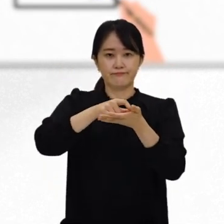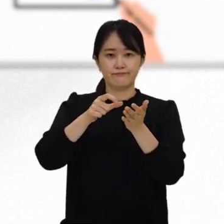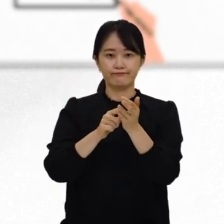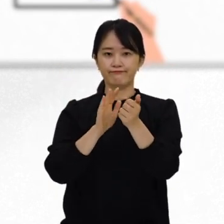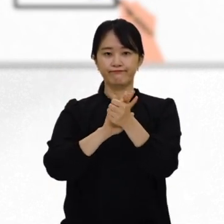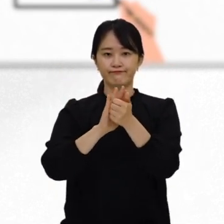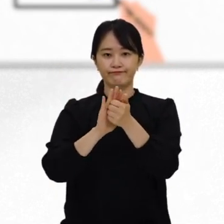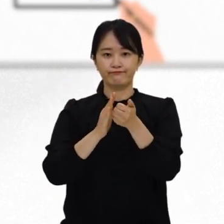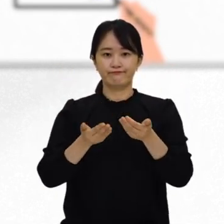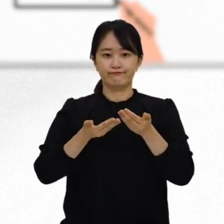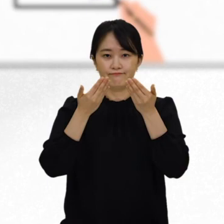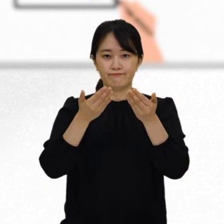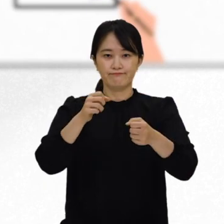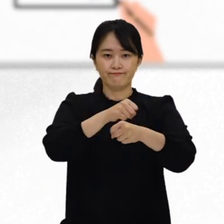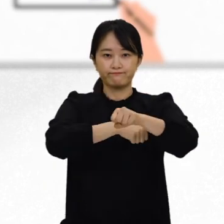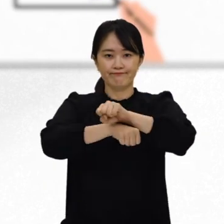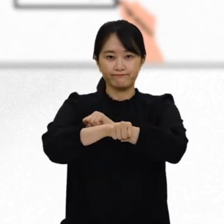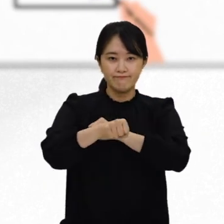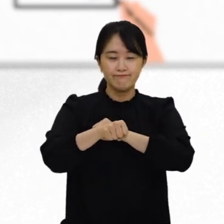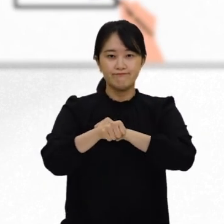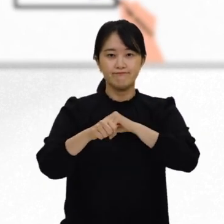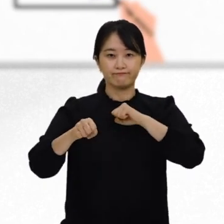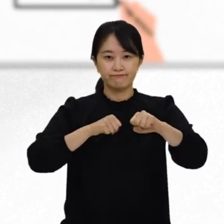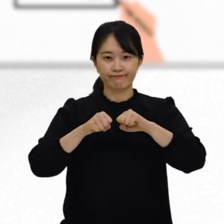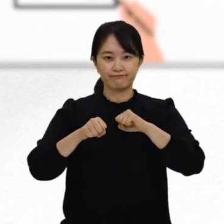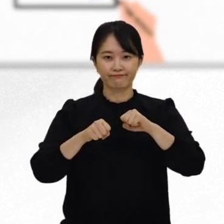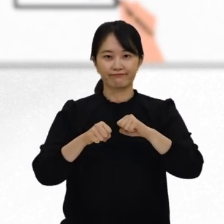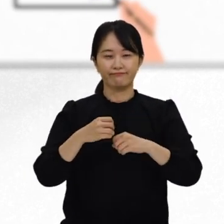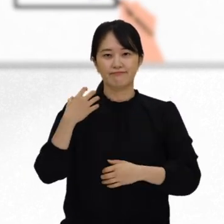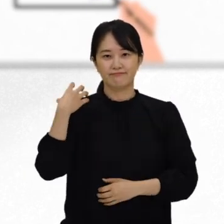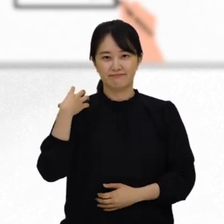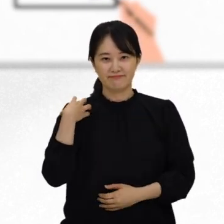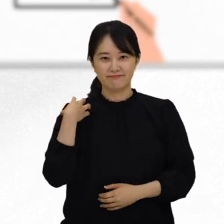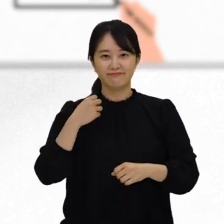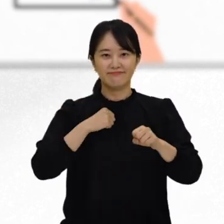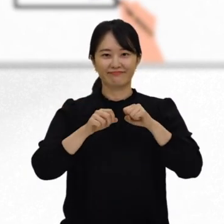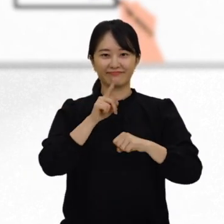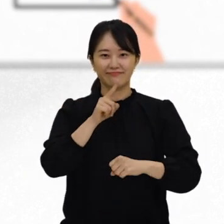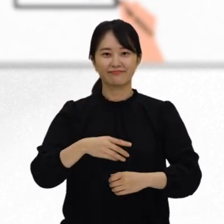제공하는 적극적인 조치를 취하는 것이 당사국의 의무입니다.